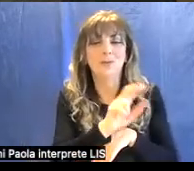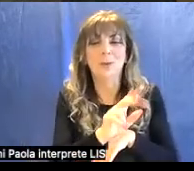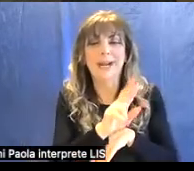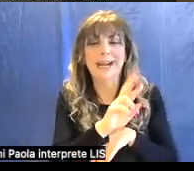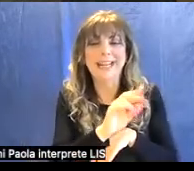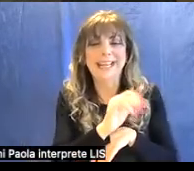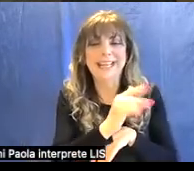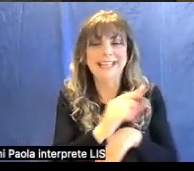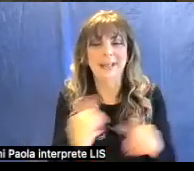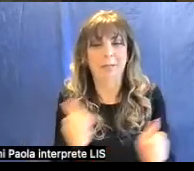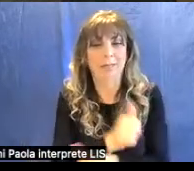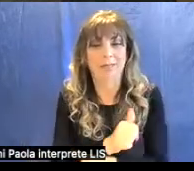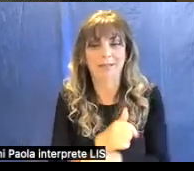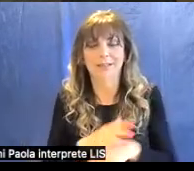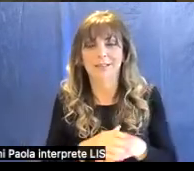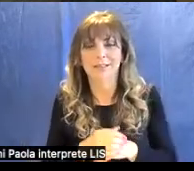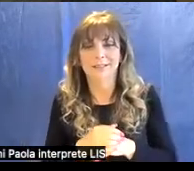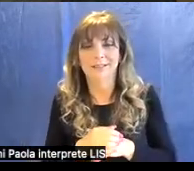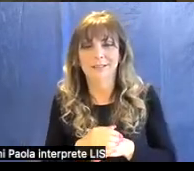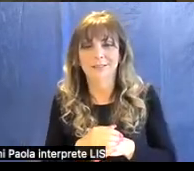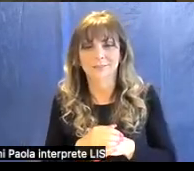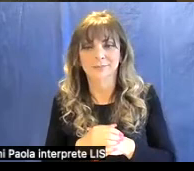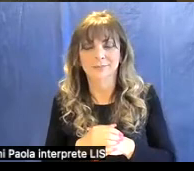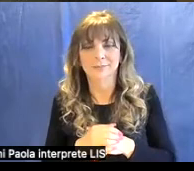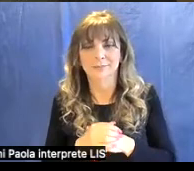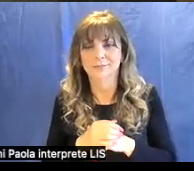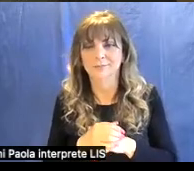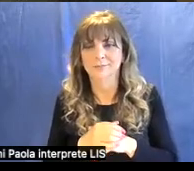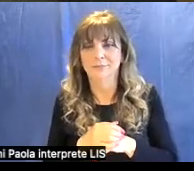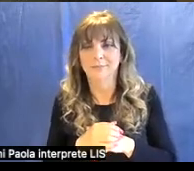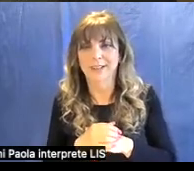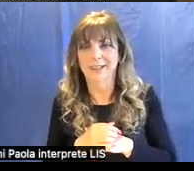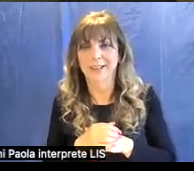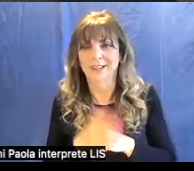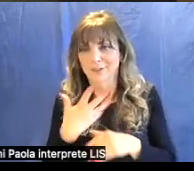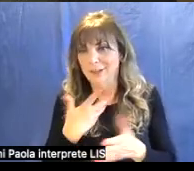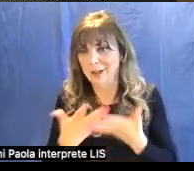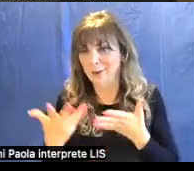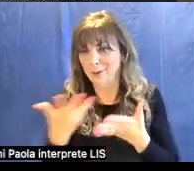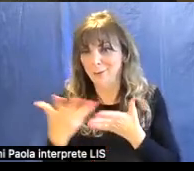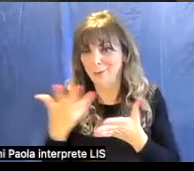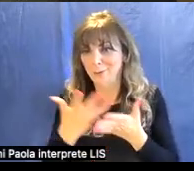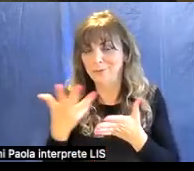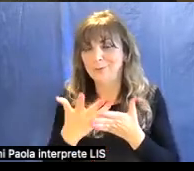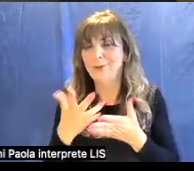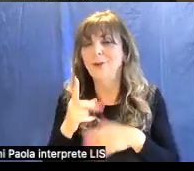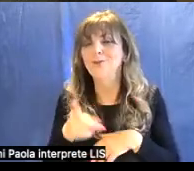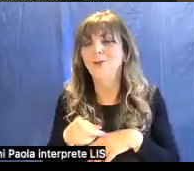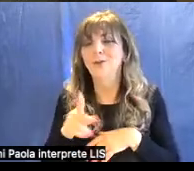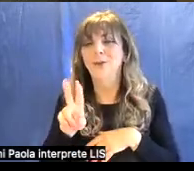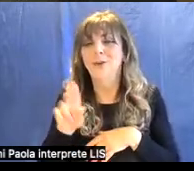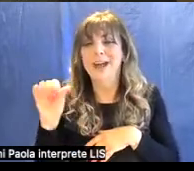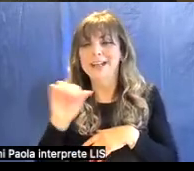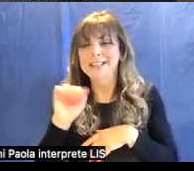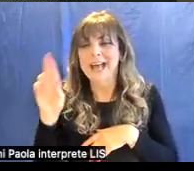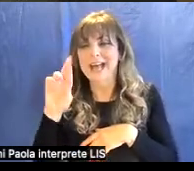'apislazzolo quindi c'è questo racconto che fa Giorgio Vasari nelle vite